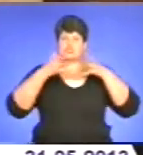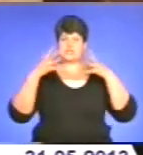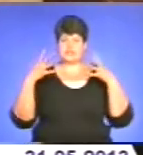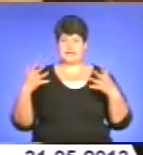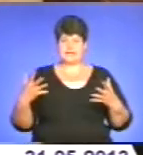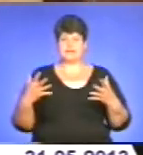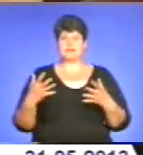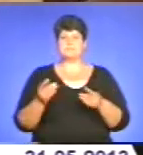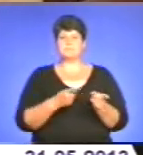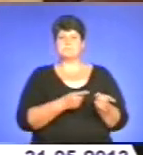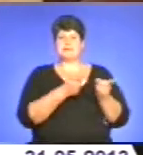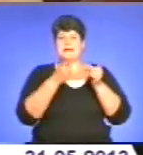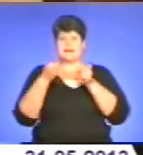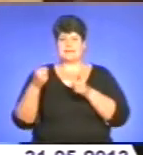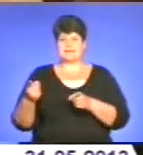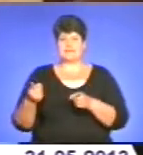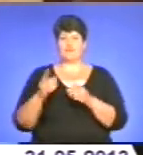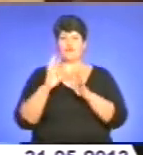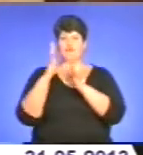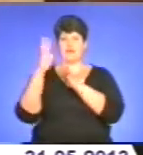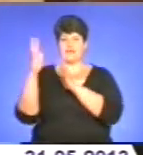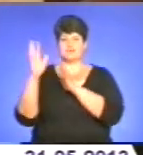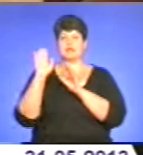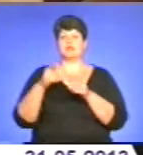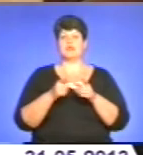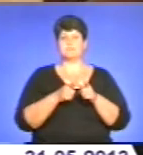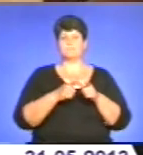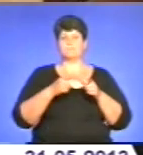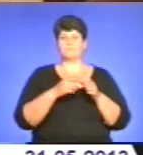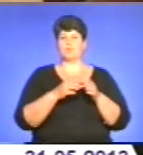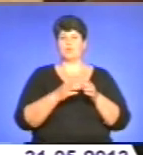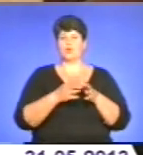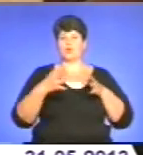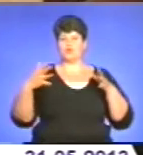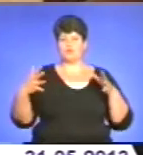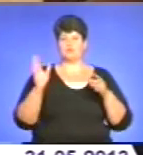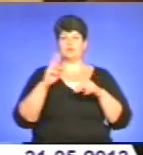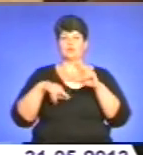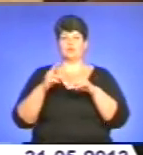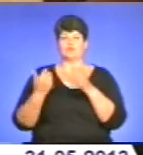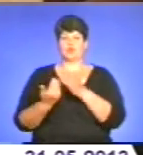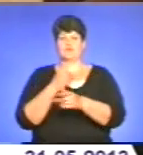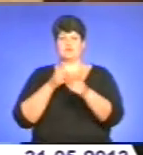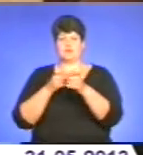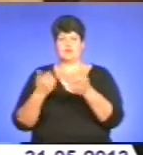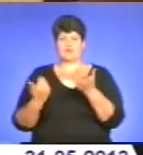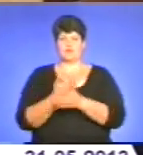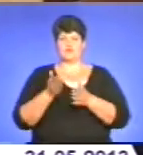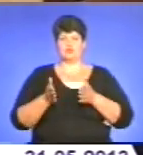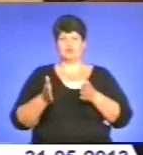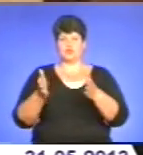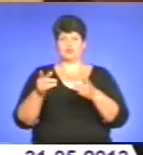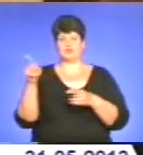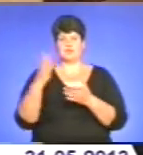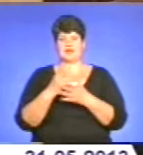перенести її в ліс. Вона буде продовжена, і буде побудовано нове стрільбище, нова дорожка. Тут вона 2